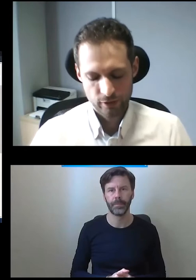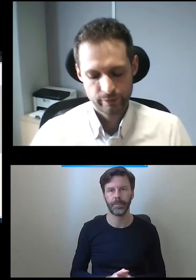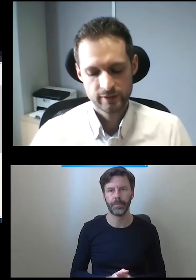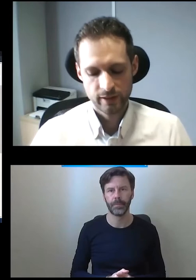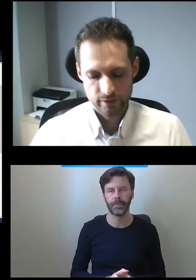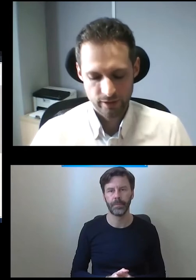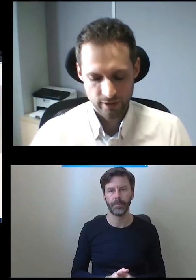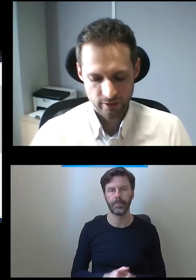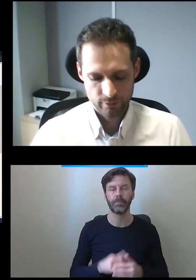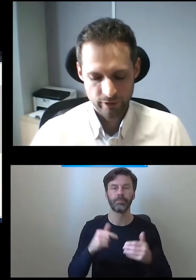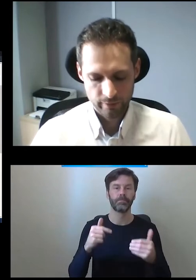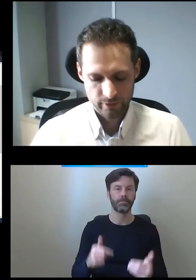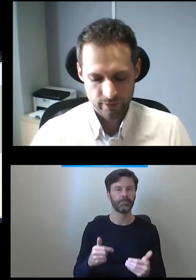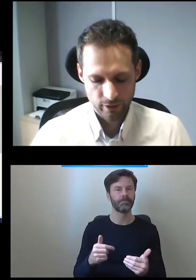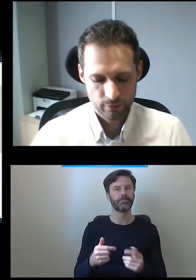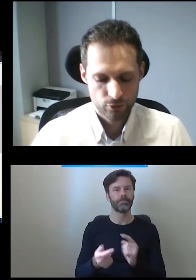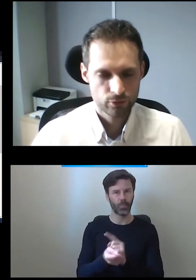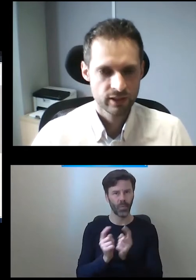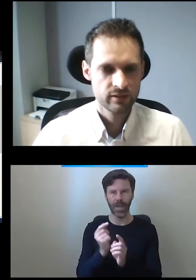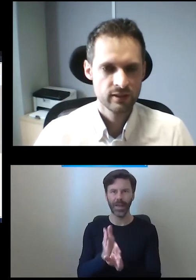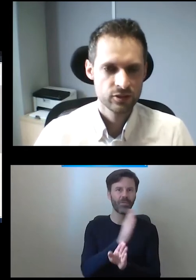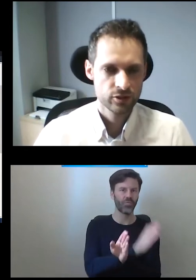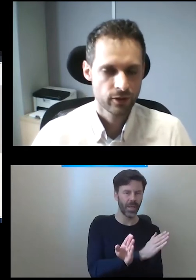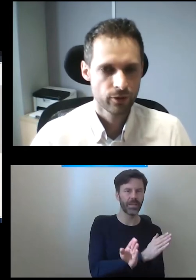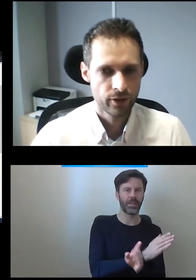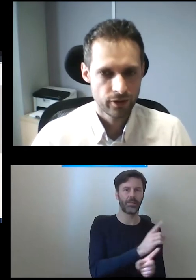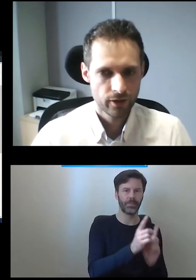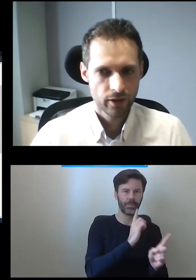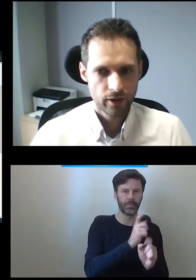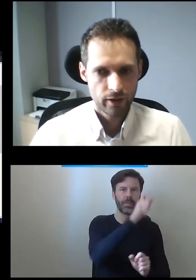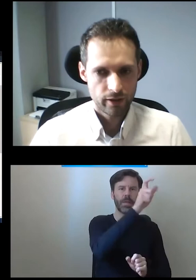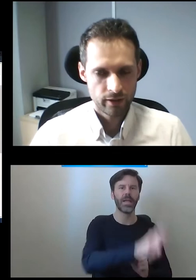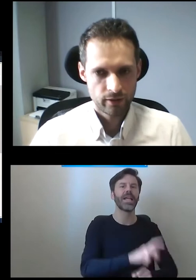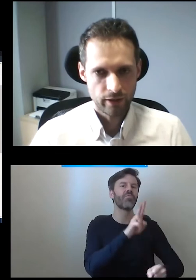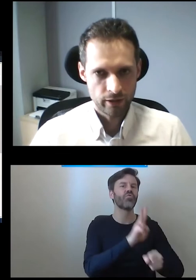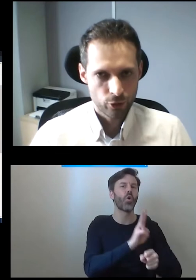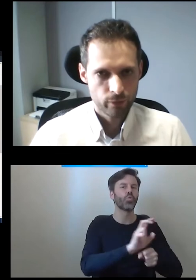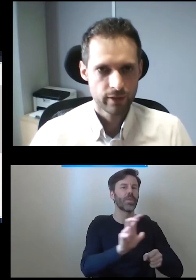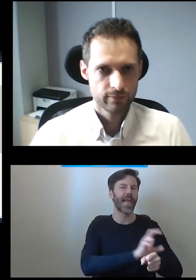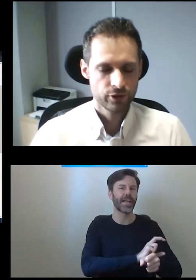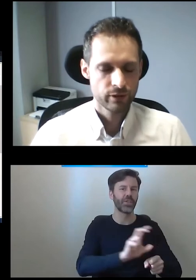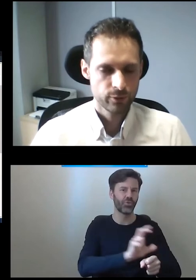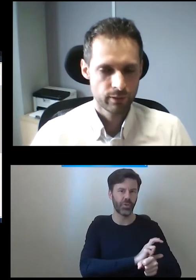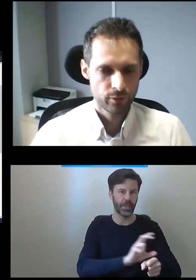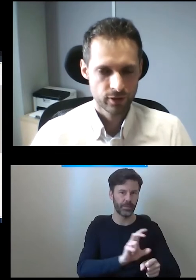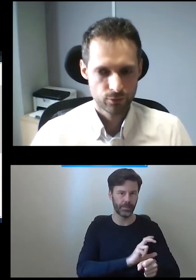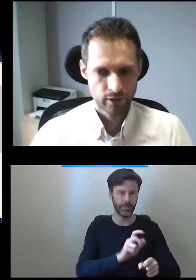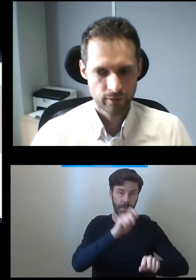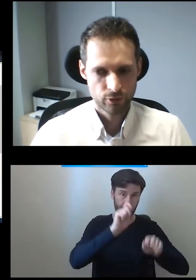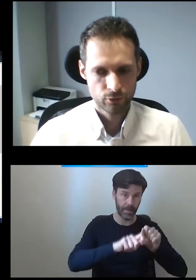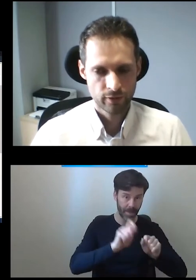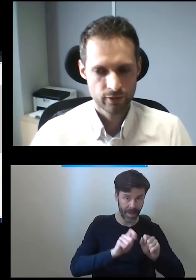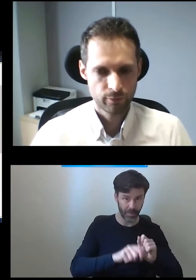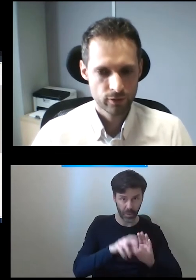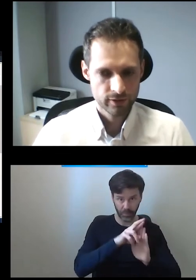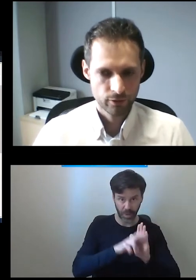spotkania, tej prezentacji, rozmawiałem z dyskutantem dozoru technicznego i, i, i normy. Prześledziłem normy polskie, które,